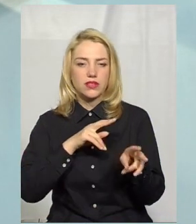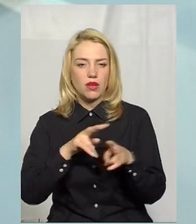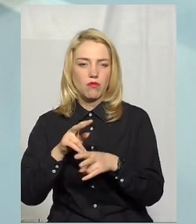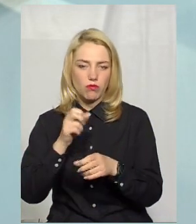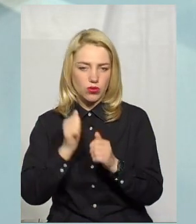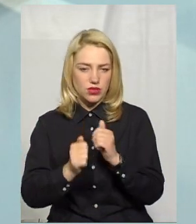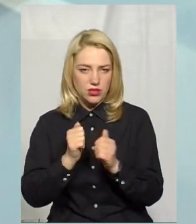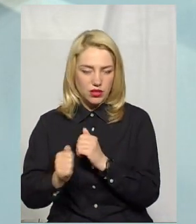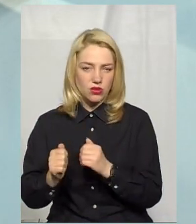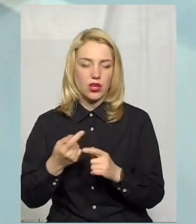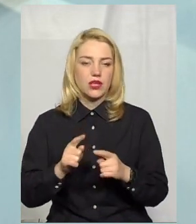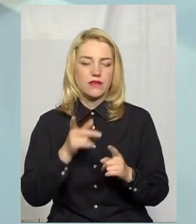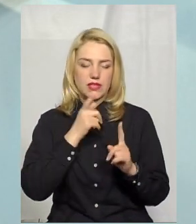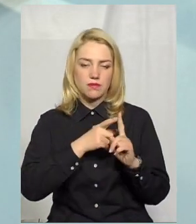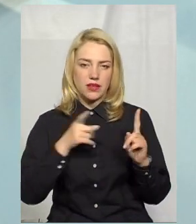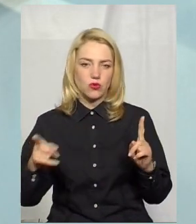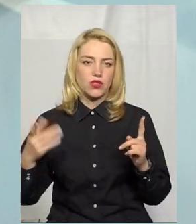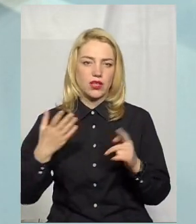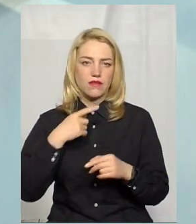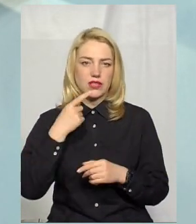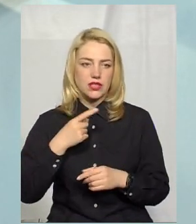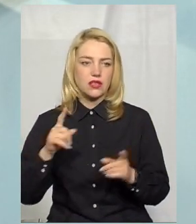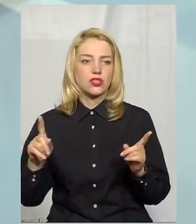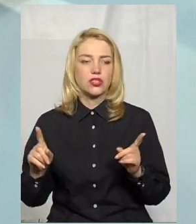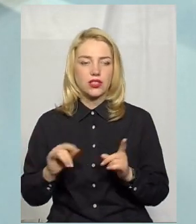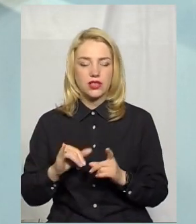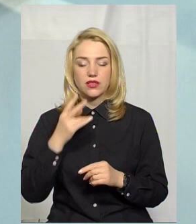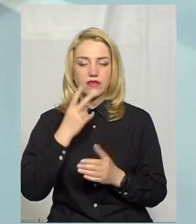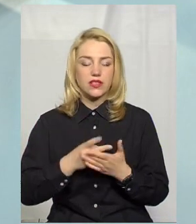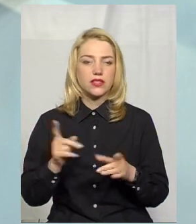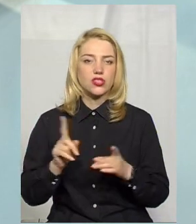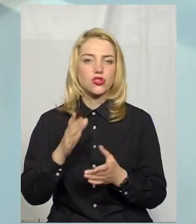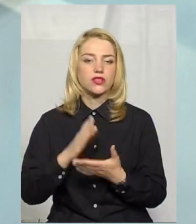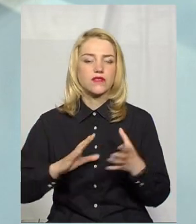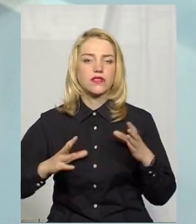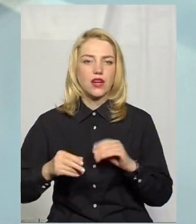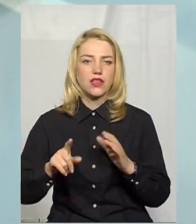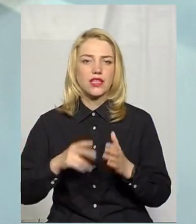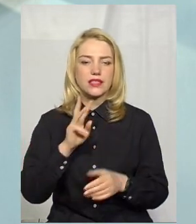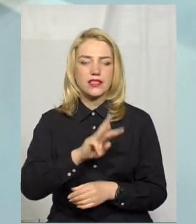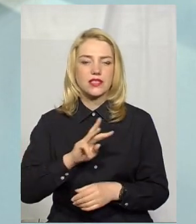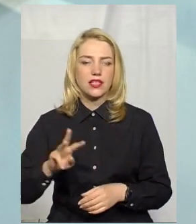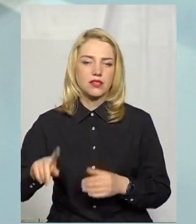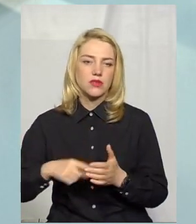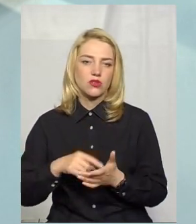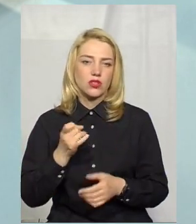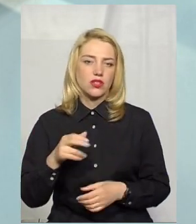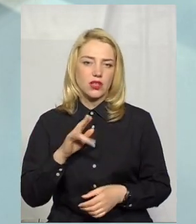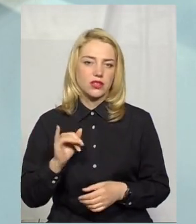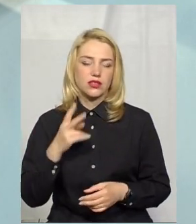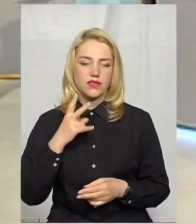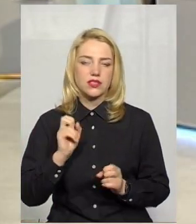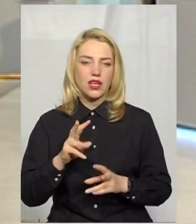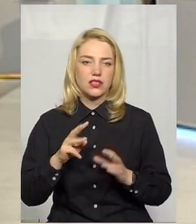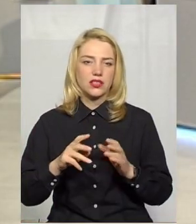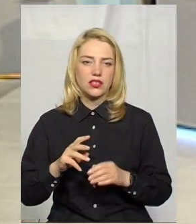періоду, який ви зазначили, тобто дивилися, що є взагалі на сайті міської ради, дивилися, як